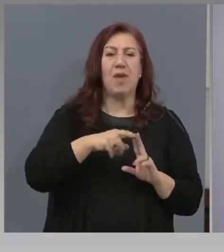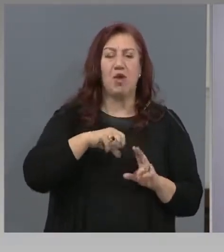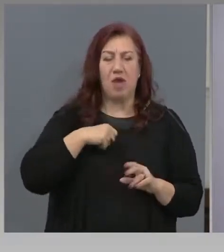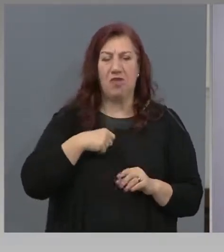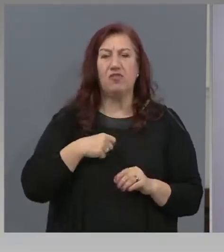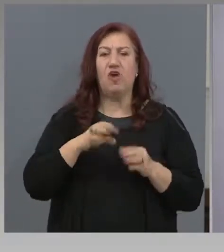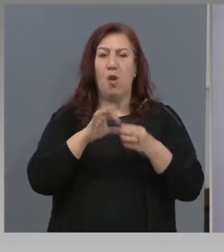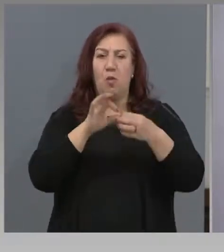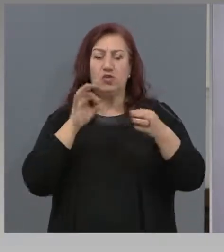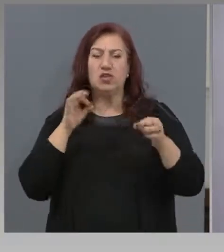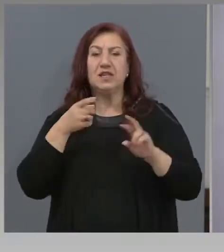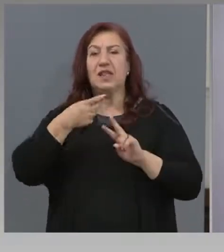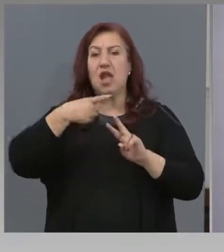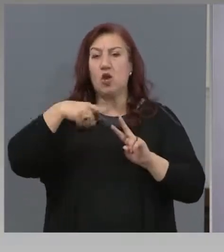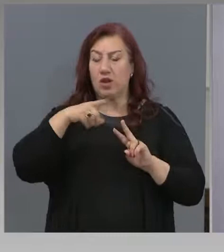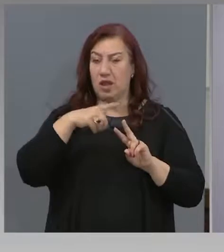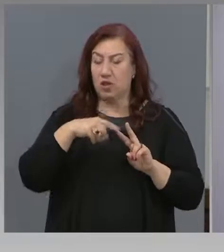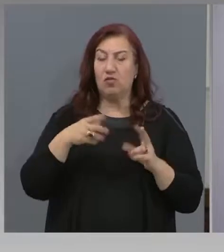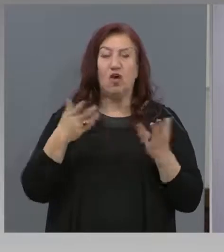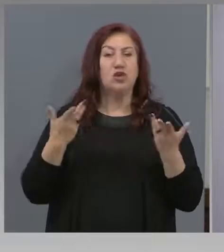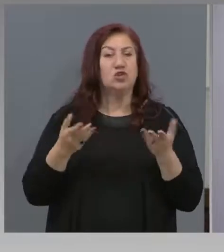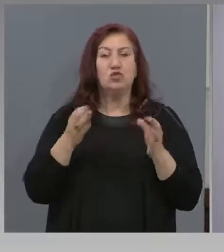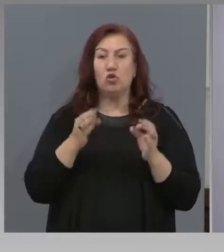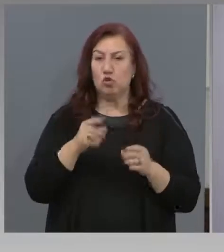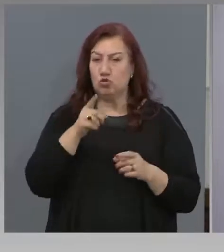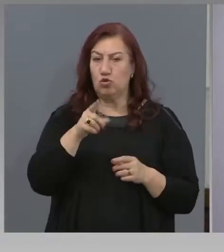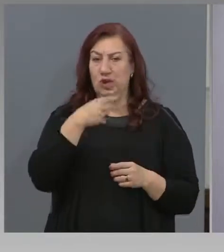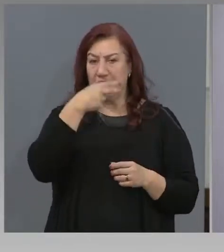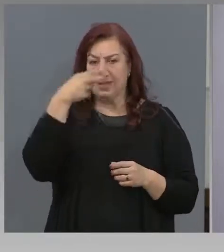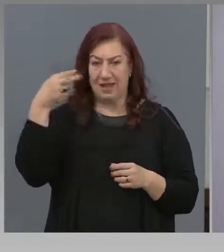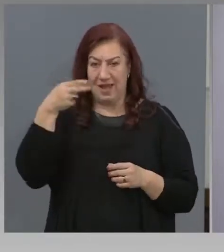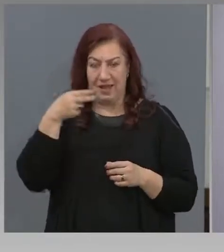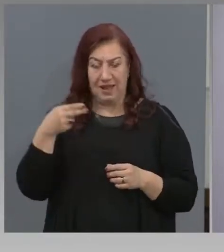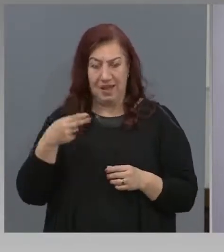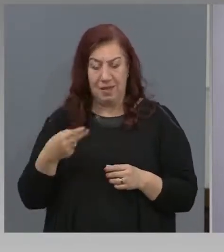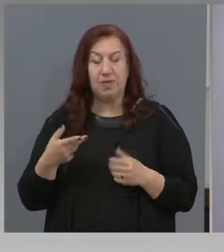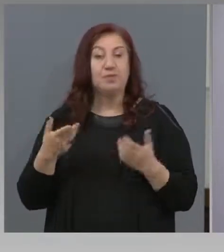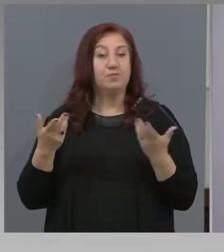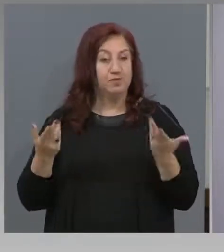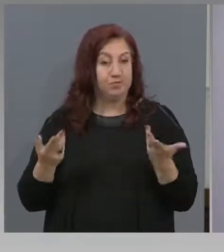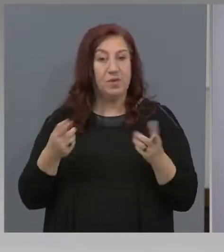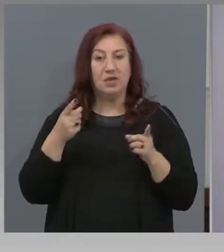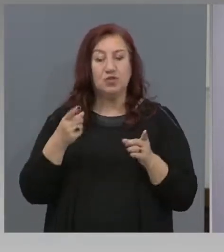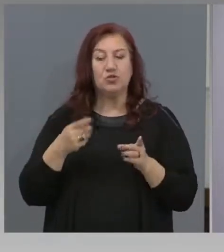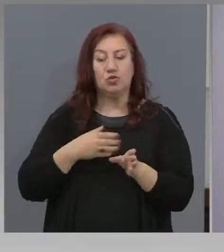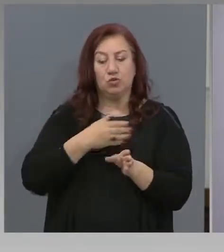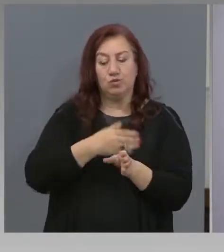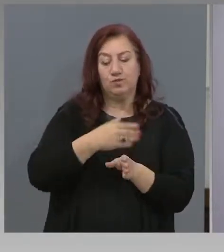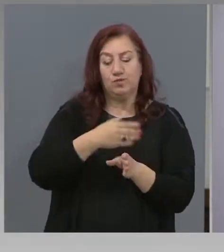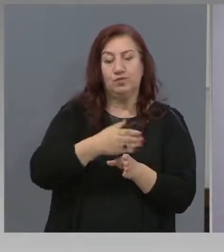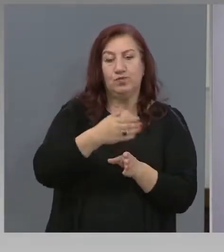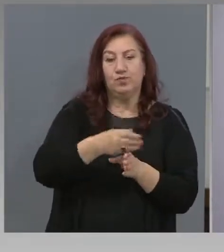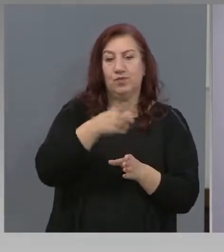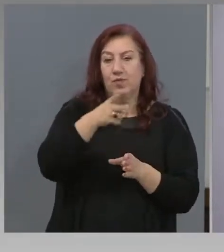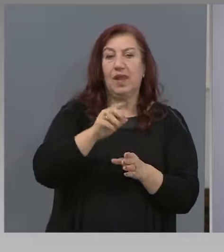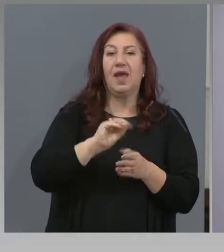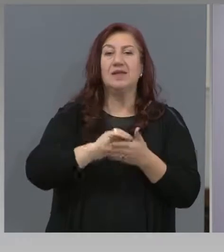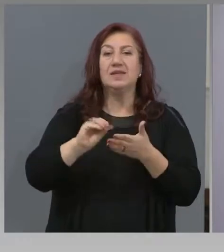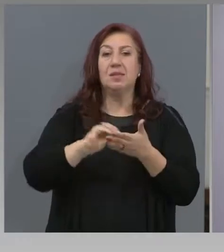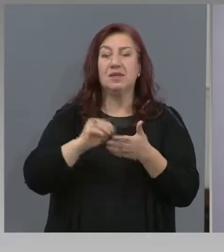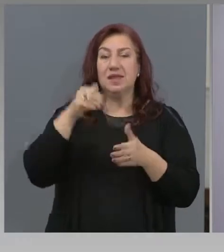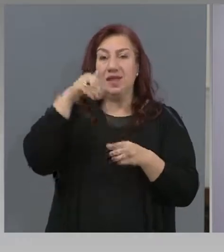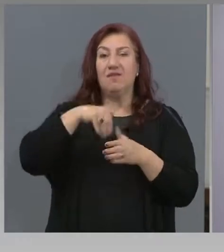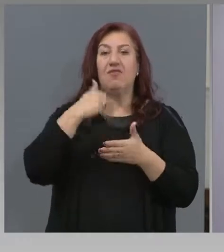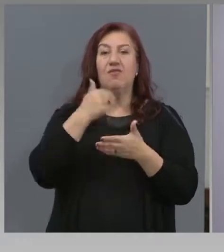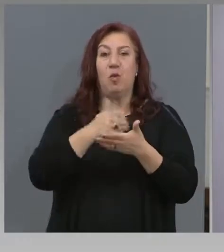пожицата на Йордан Йовков. Защо точно тези теми? Защото хронологично са по този начин в програмата.